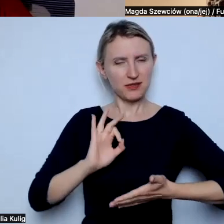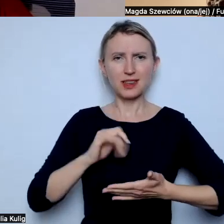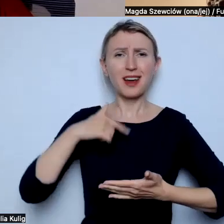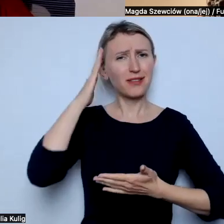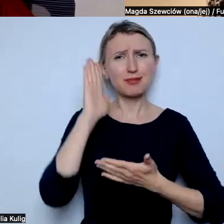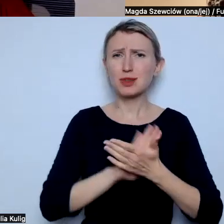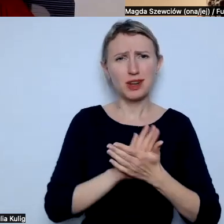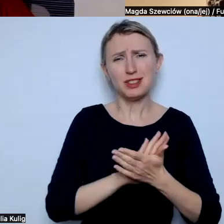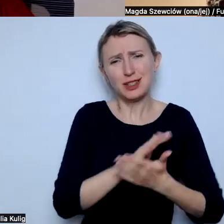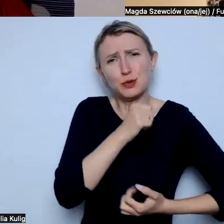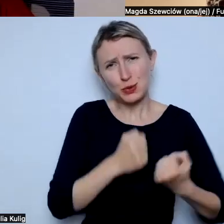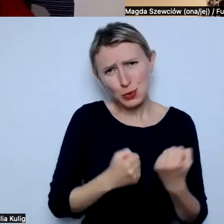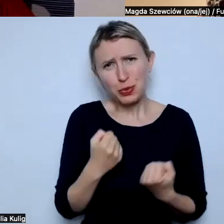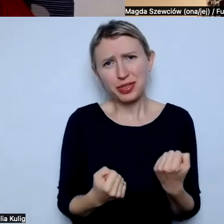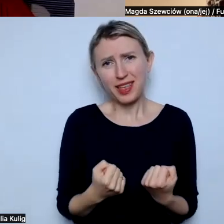trudne.